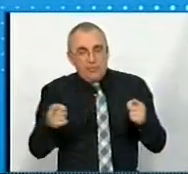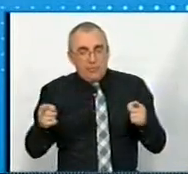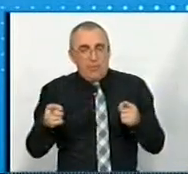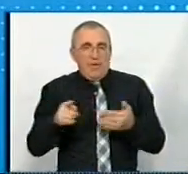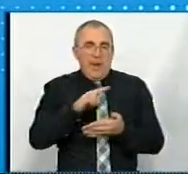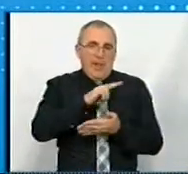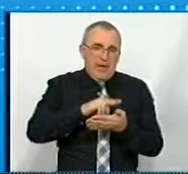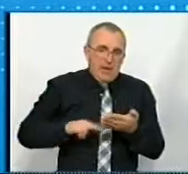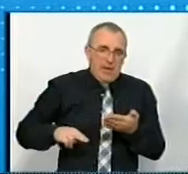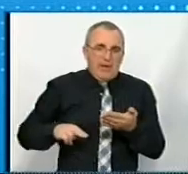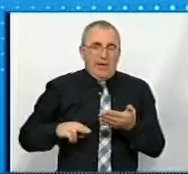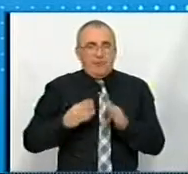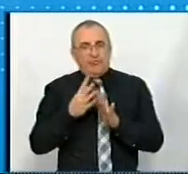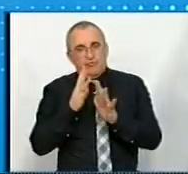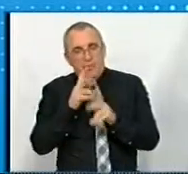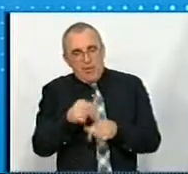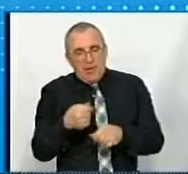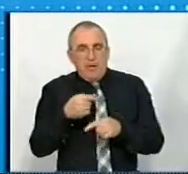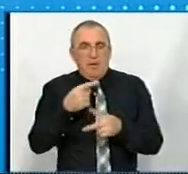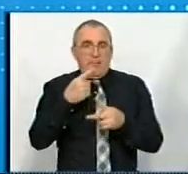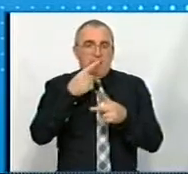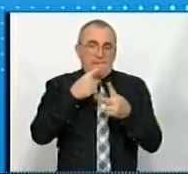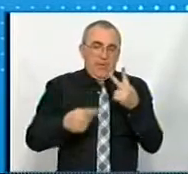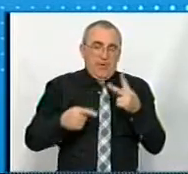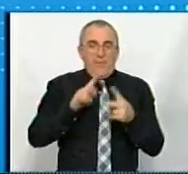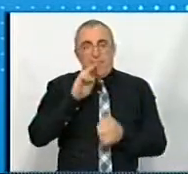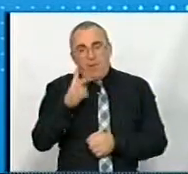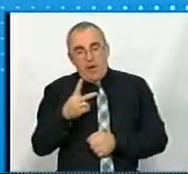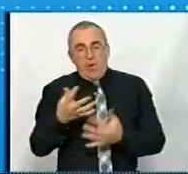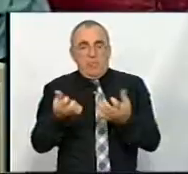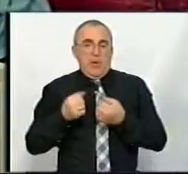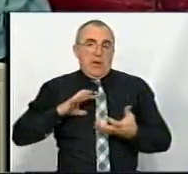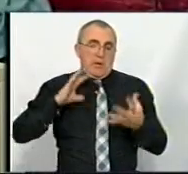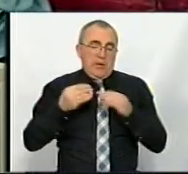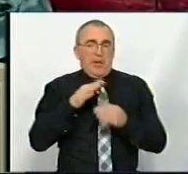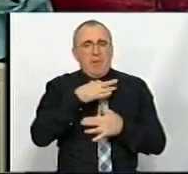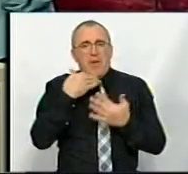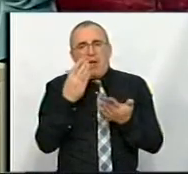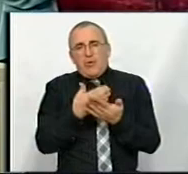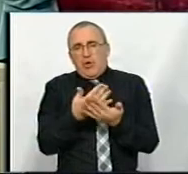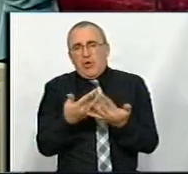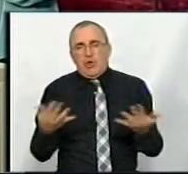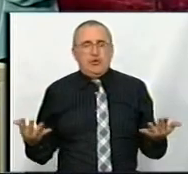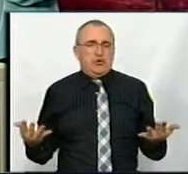рецензування, в черзі, і там через півтора-два роки ти отримуєш результат. Є багато інших